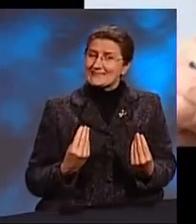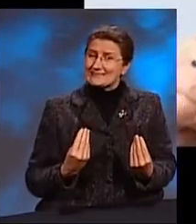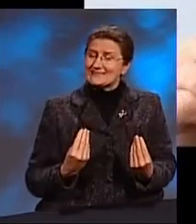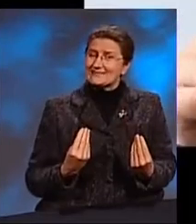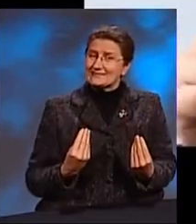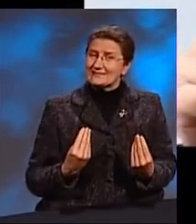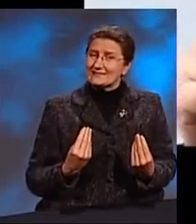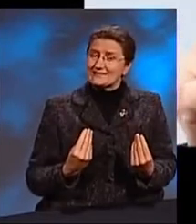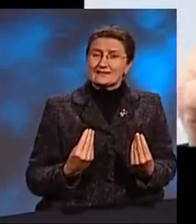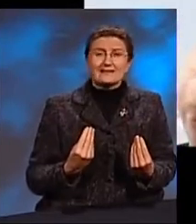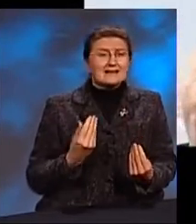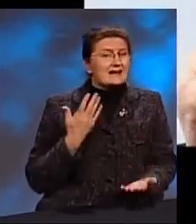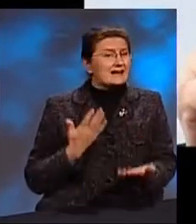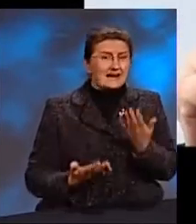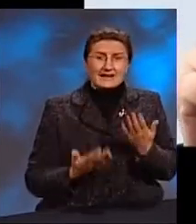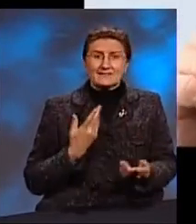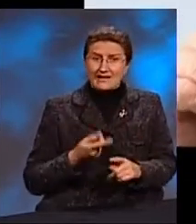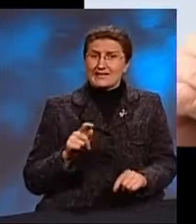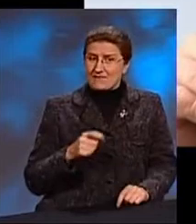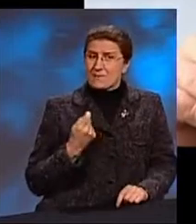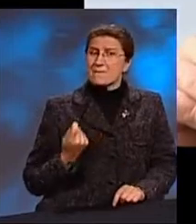Ну разве мало